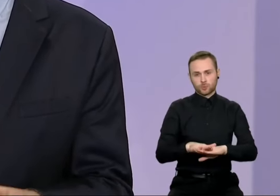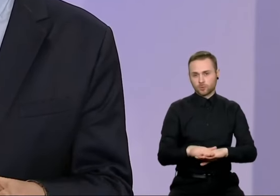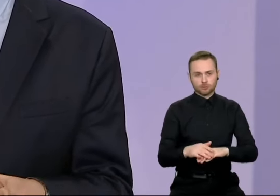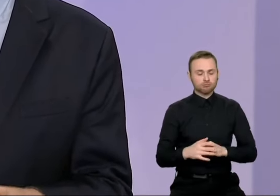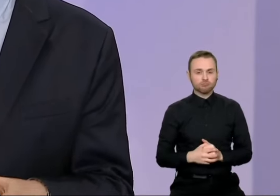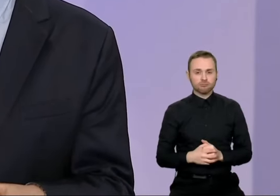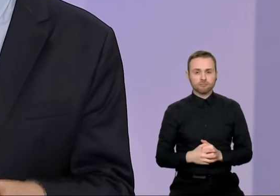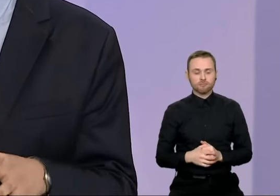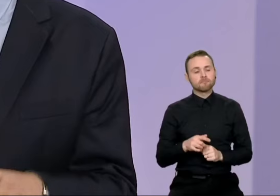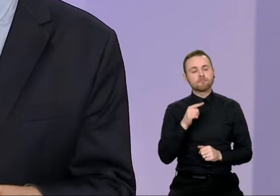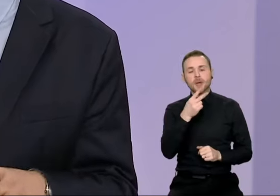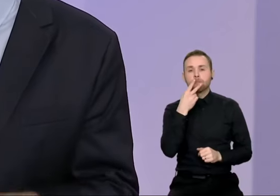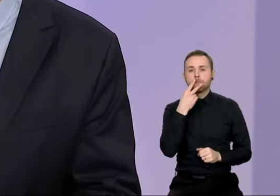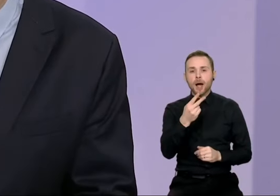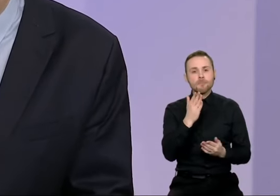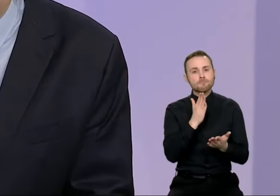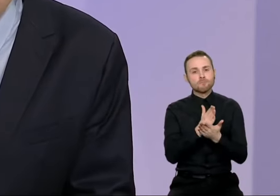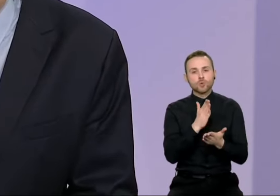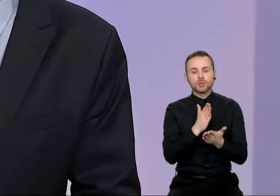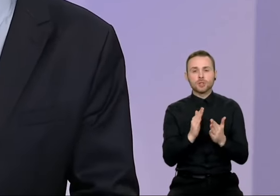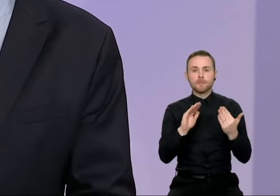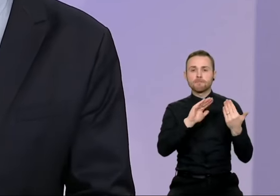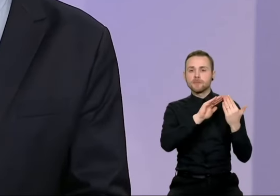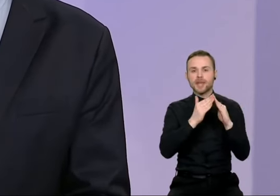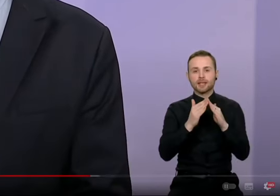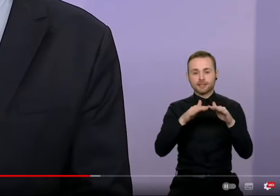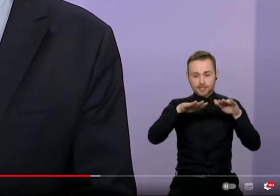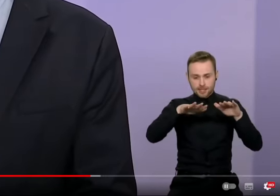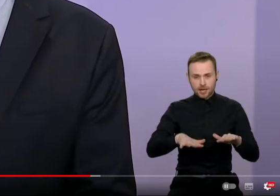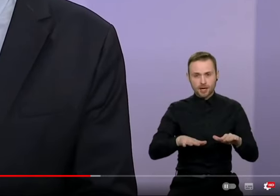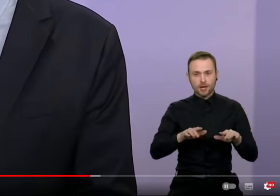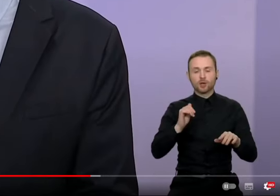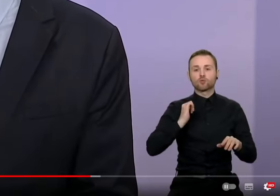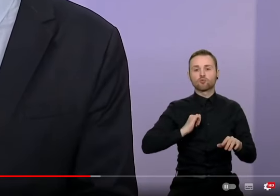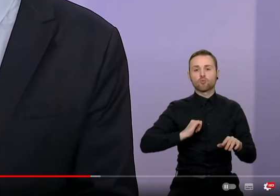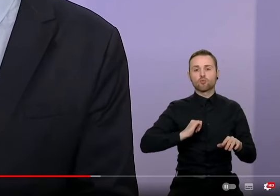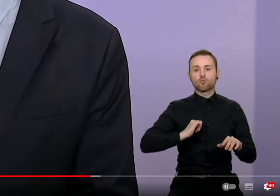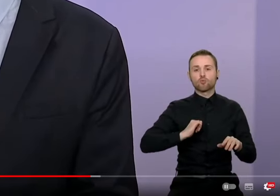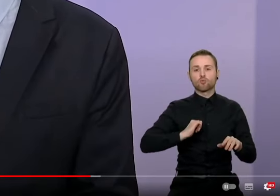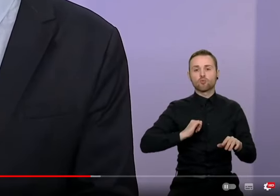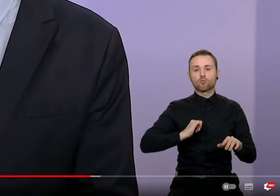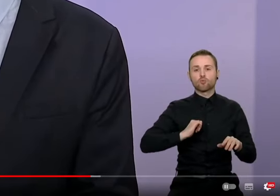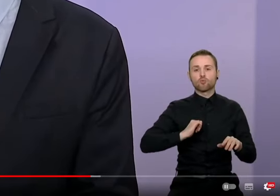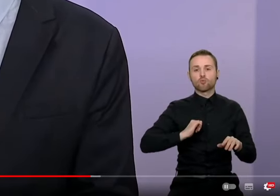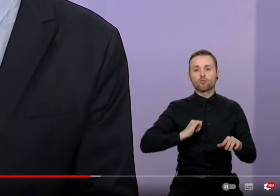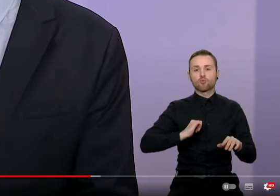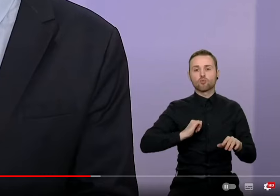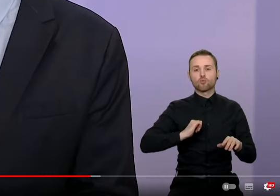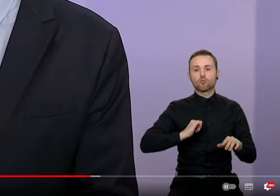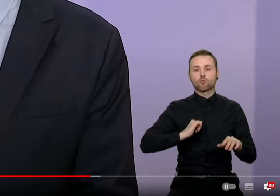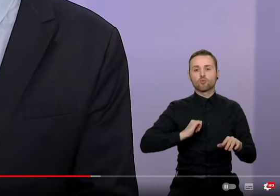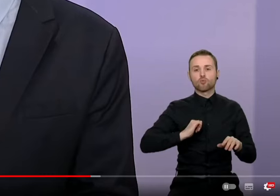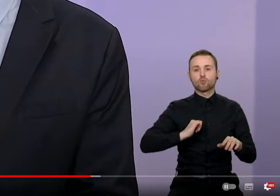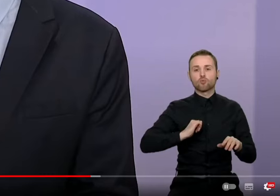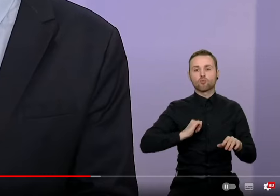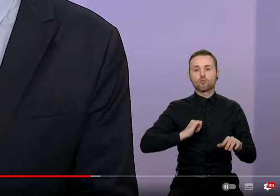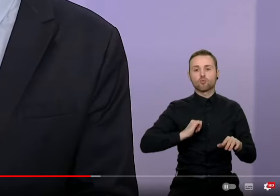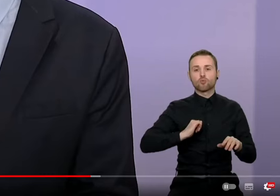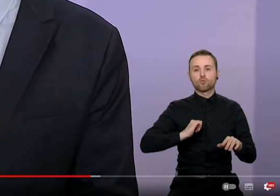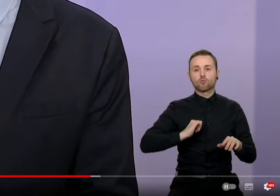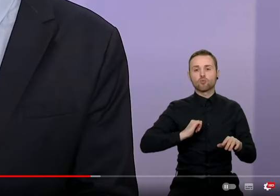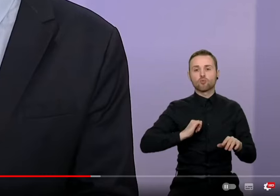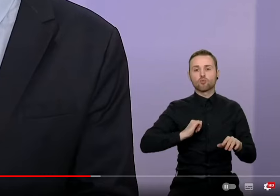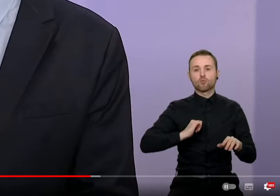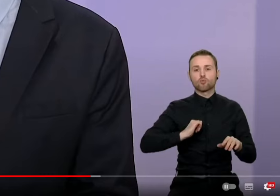pirmiausia, kaip galima užtikrinti saugumą pačią miestę žmonių. Tai yra pirmiausias lėptuvių klausimas. Beje, sorry. Zorkas, kad bus back, yra